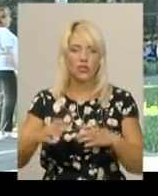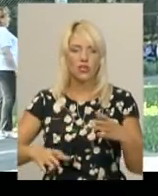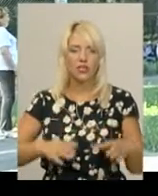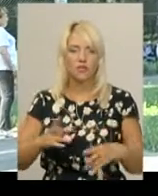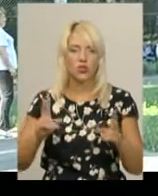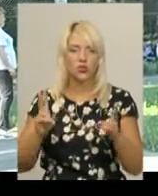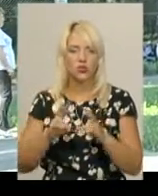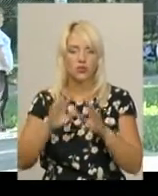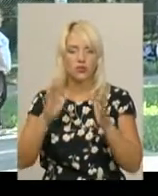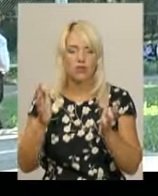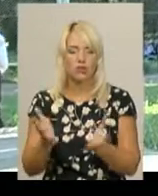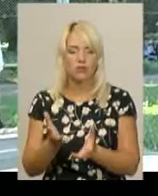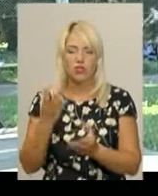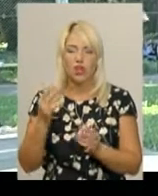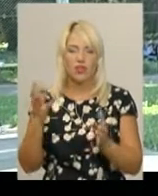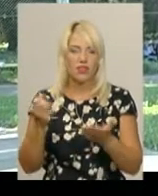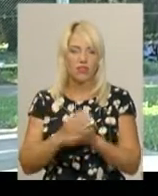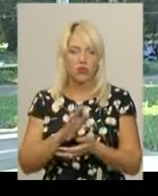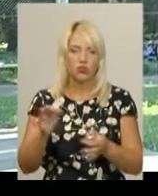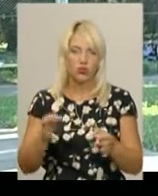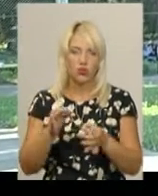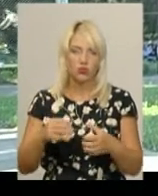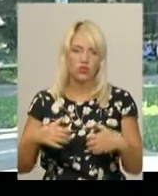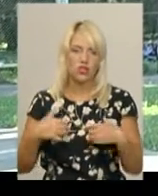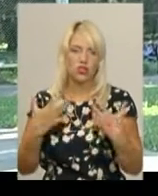'ячем. Ще практично нічого не виходить, але нічого страшного.